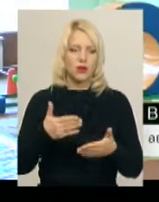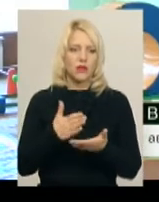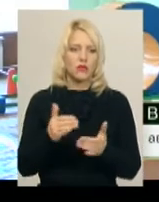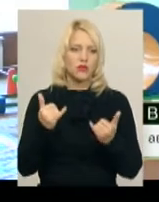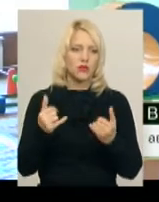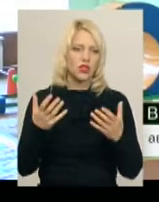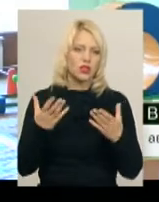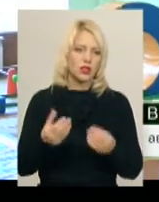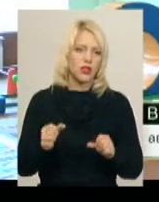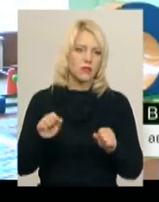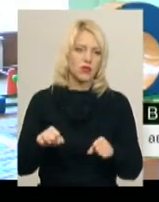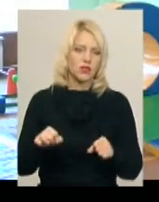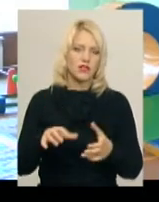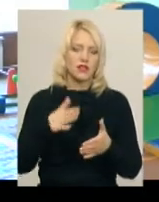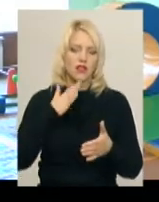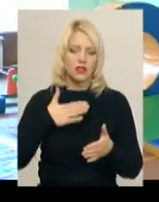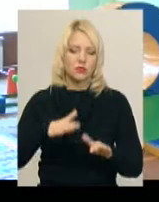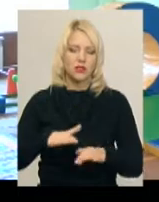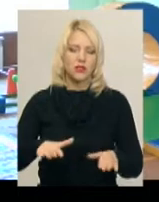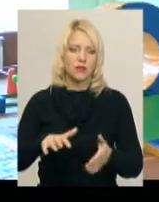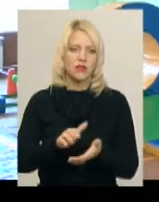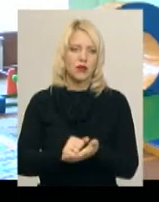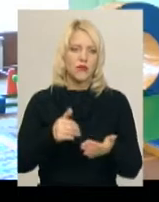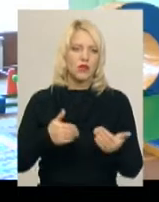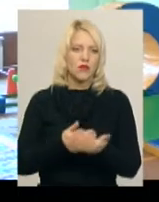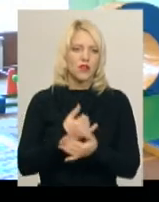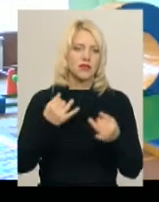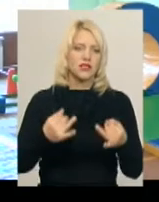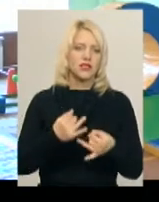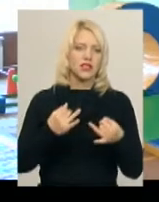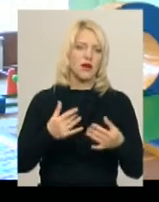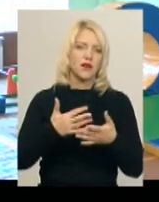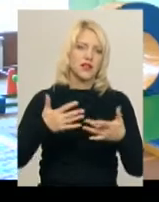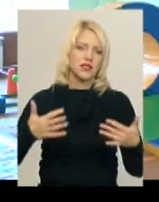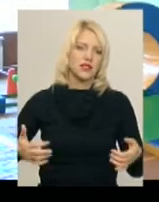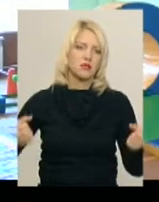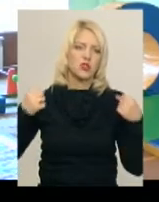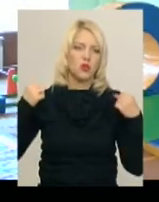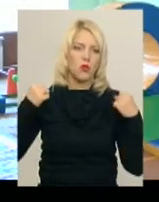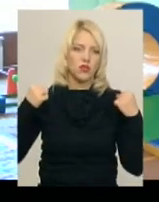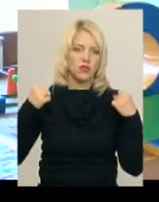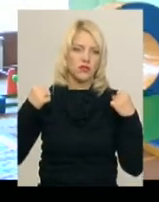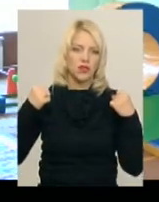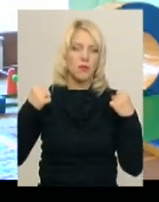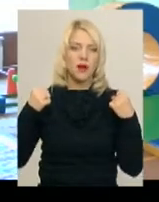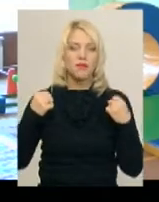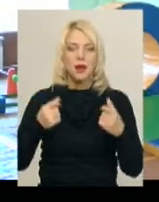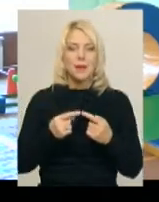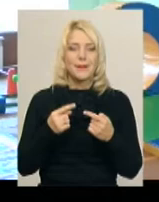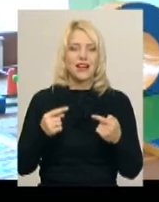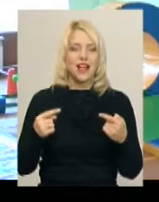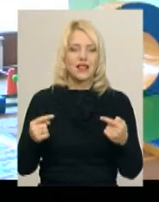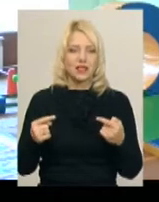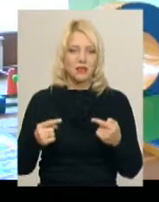можливість з нашими дітками займатися такими новими, цікавими, різними спортивними приладями,